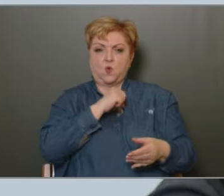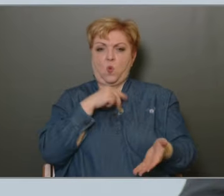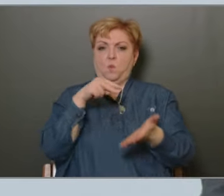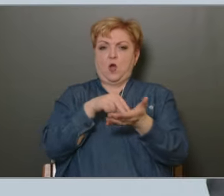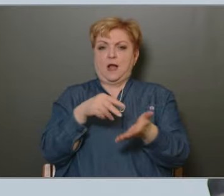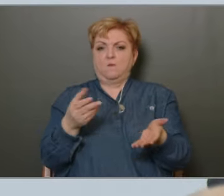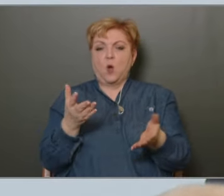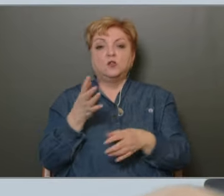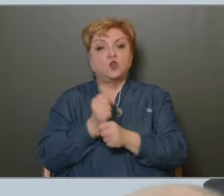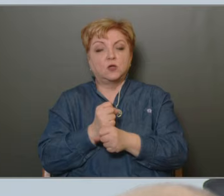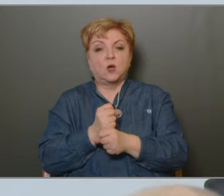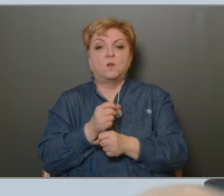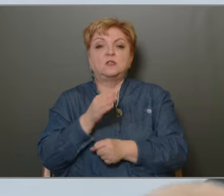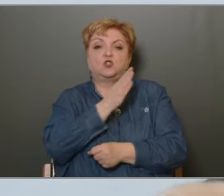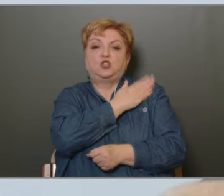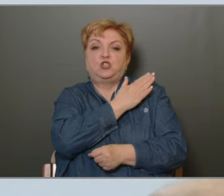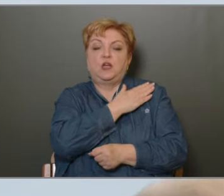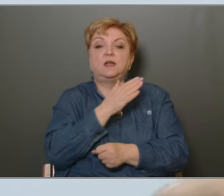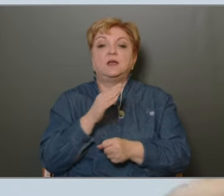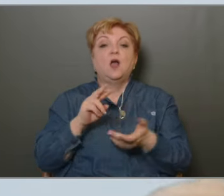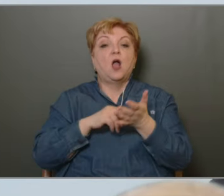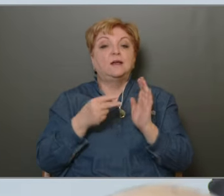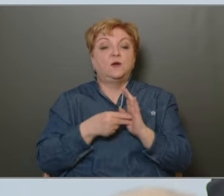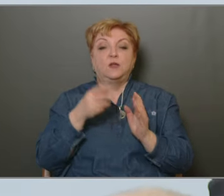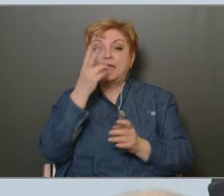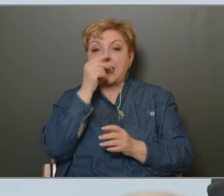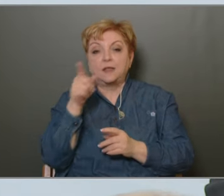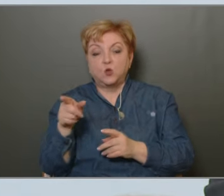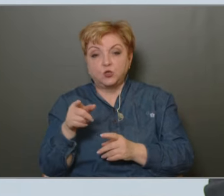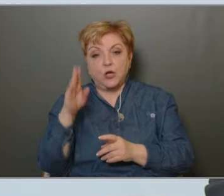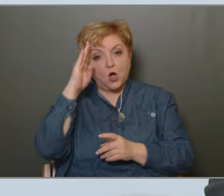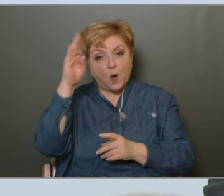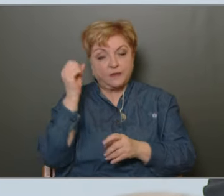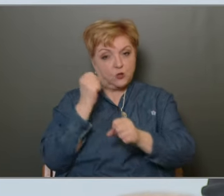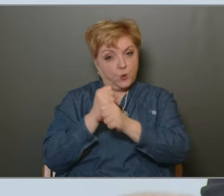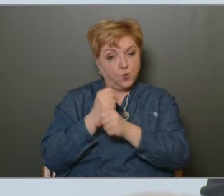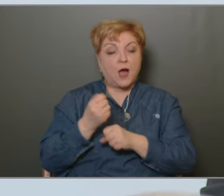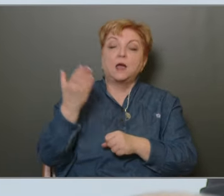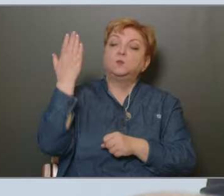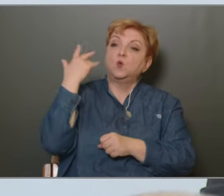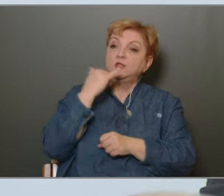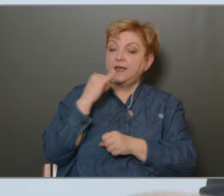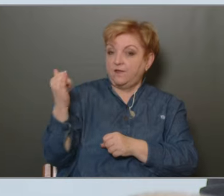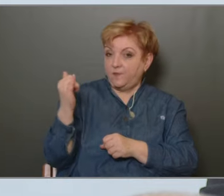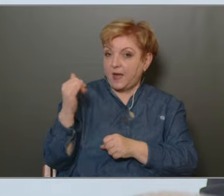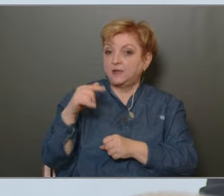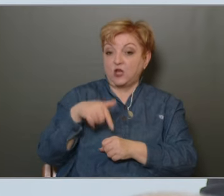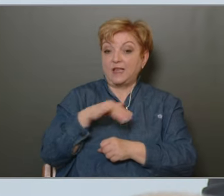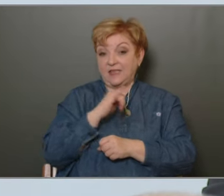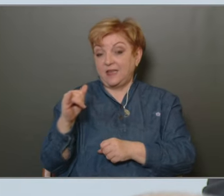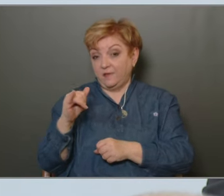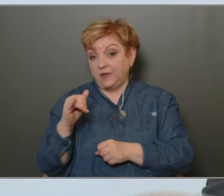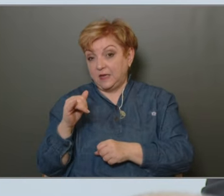tartalmaz és dicséri a kerületi rendőrség, kapitányság munkáját a múlt évben is És az ezévi